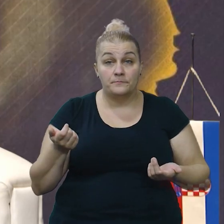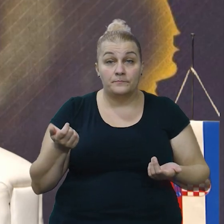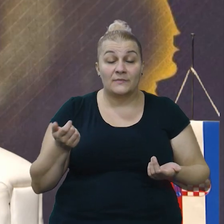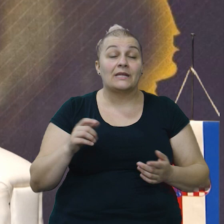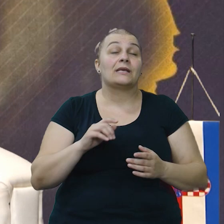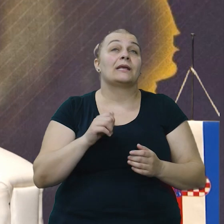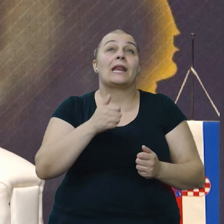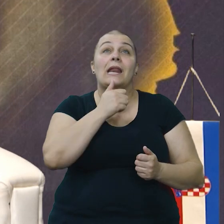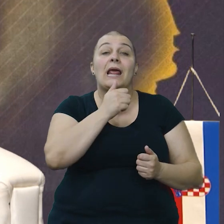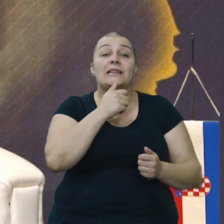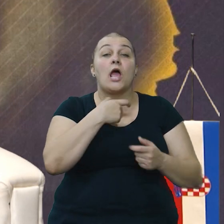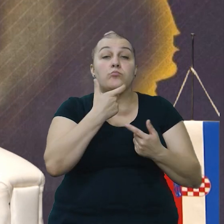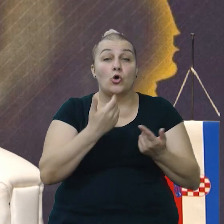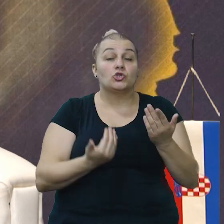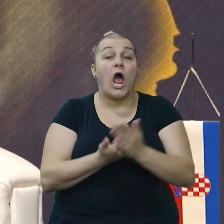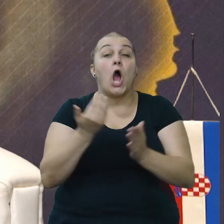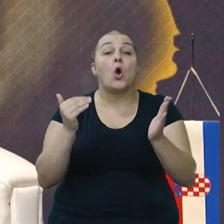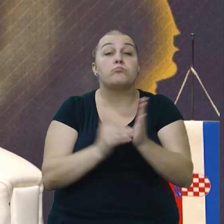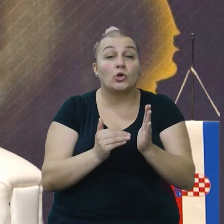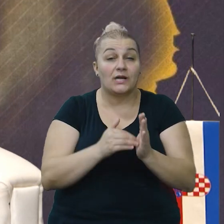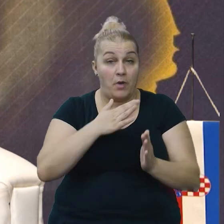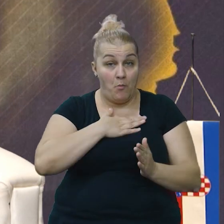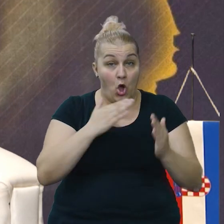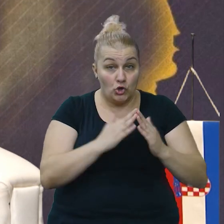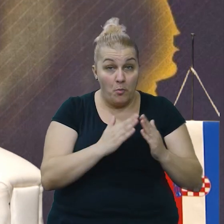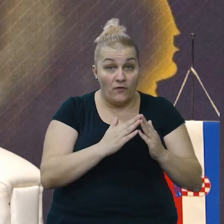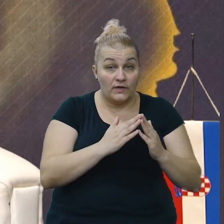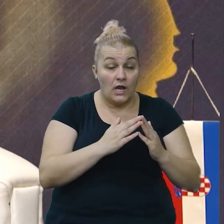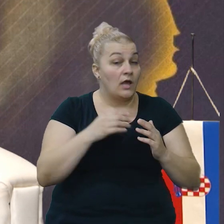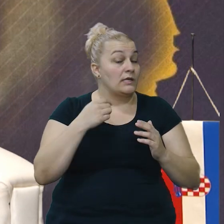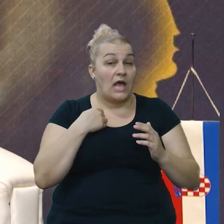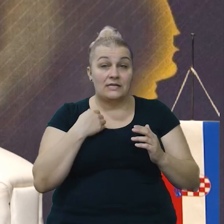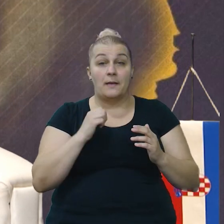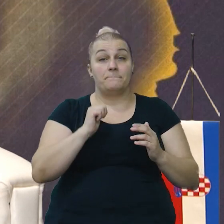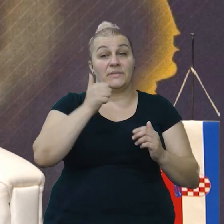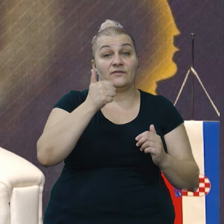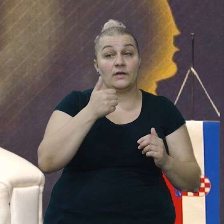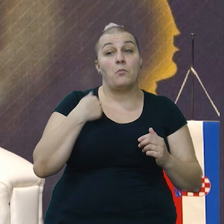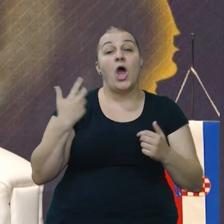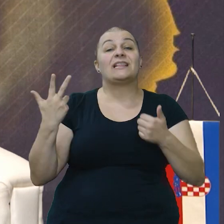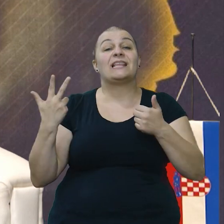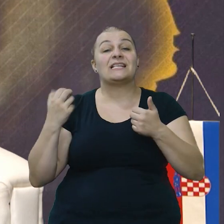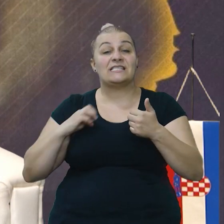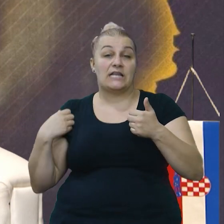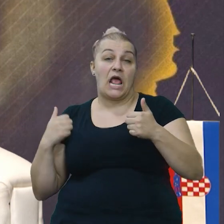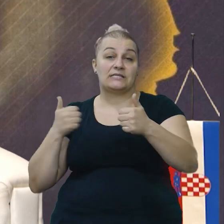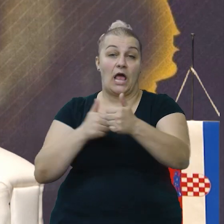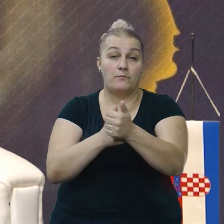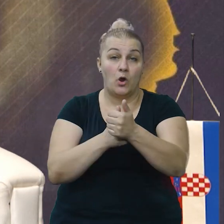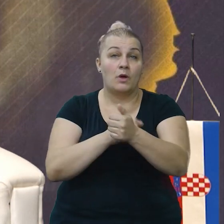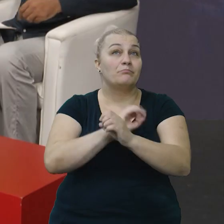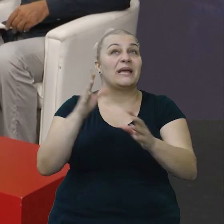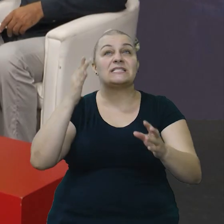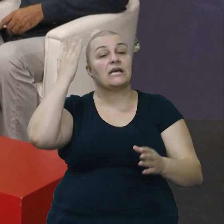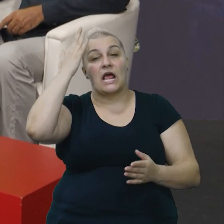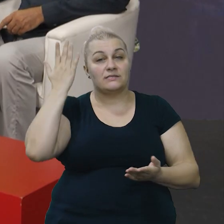Ne daj Bože da tribalo mojoj domovini. ja sam prvi moja tri sina za mene. Bez